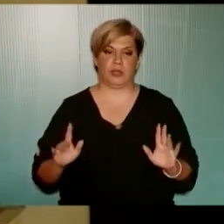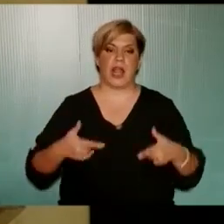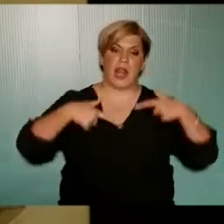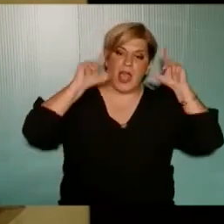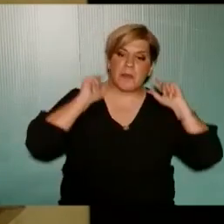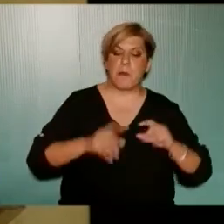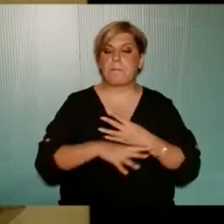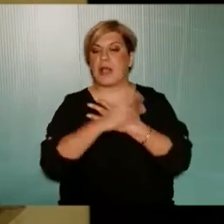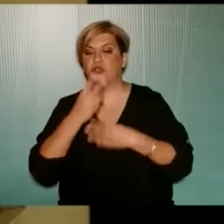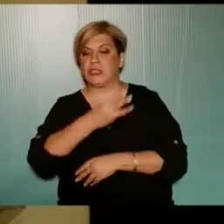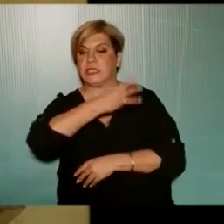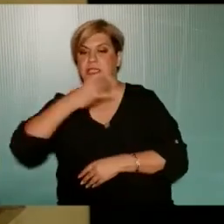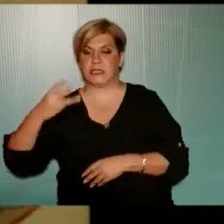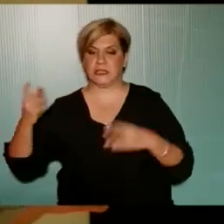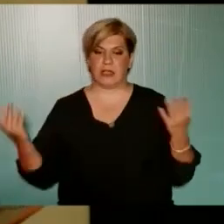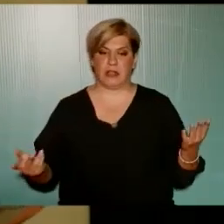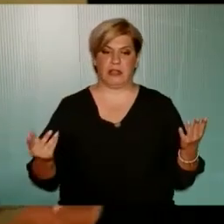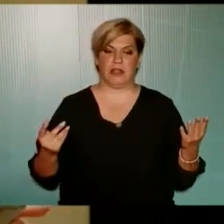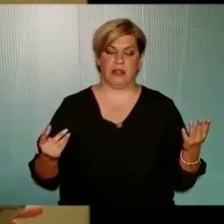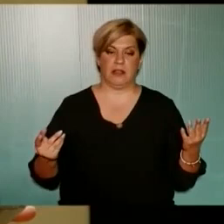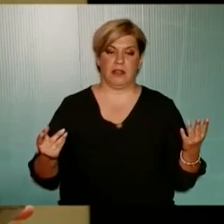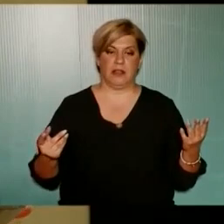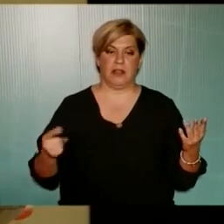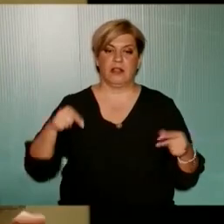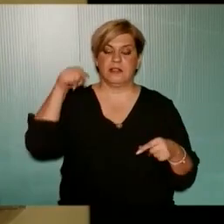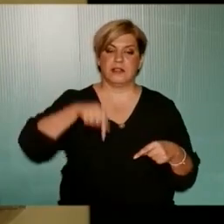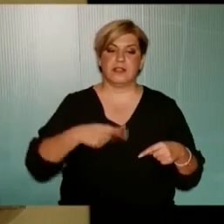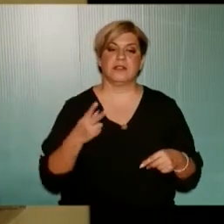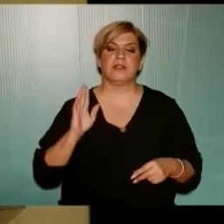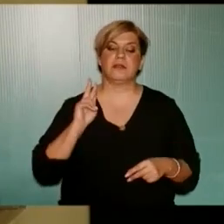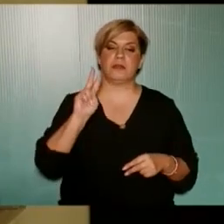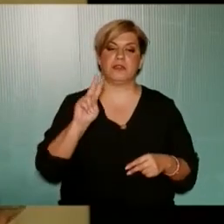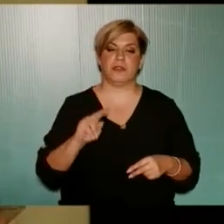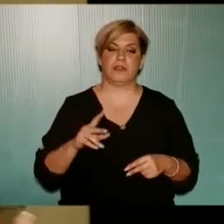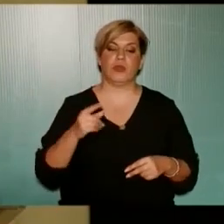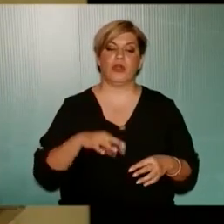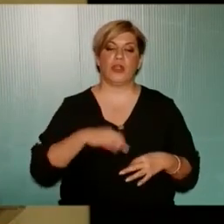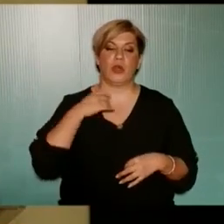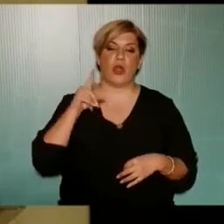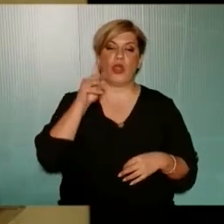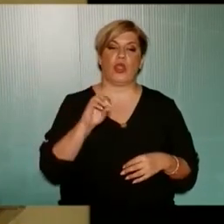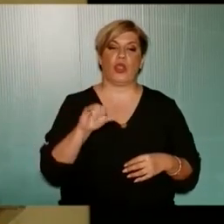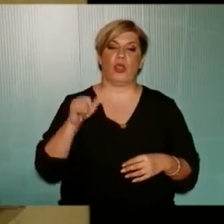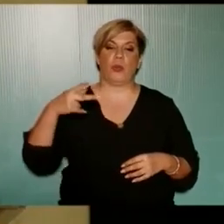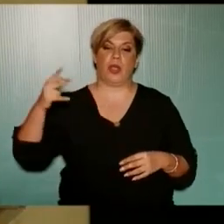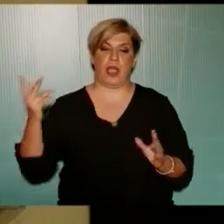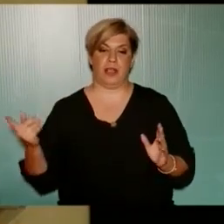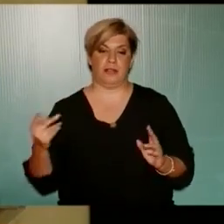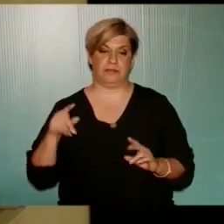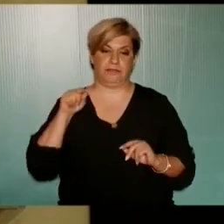Δημοκρατία, Πασόκ, ΣΥΡΙΖΑ. Σήμερα βγήκαν αρκετοί να στηρίξουν τον υποψήφο πρόεδρο του Πασόκ, κύριο Δούκα. Μη μας βγαίνετε ανεξάρτητοι.